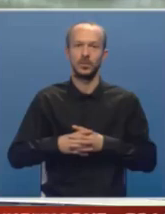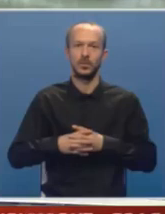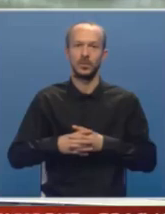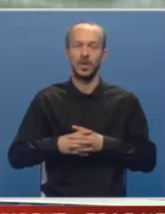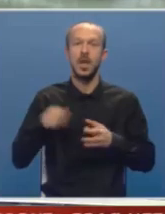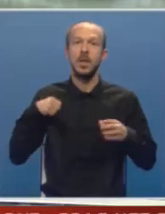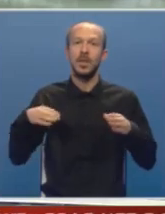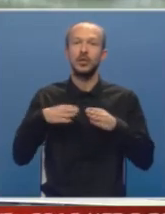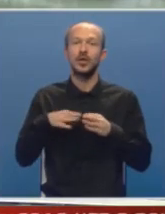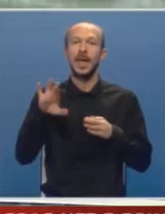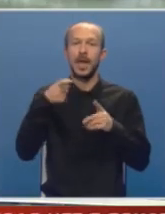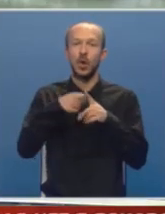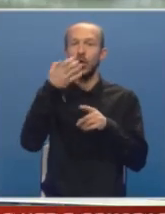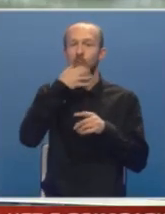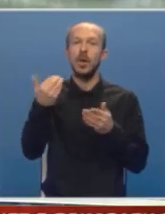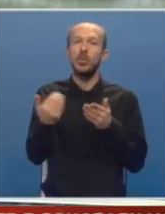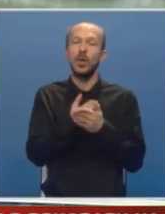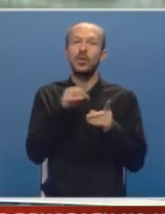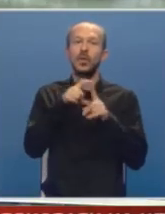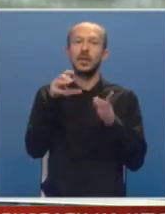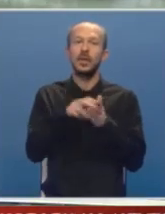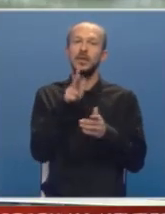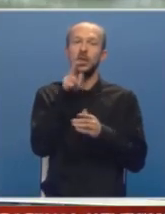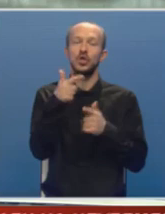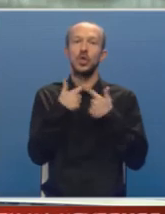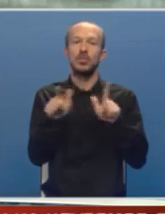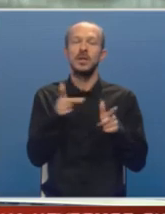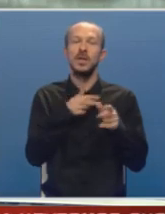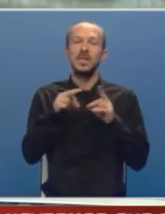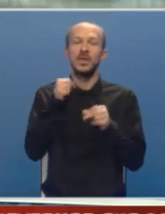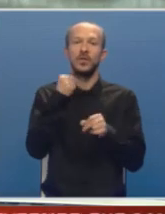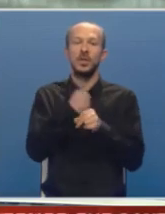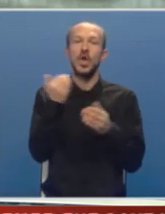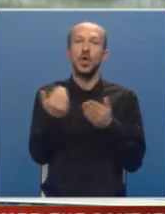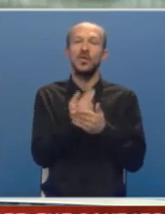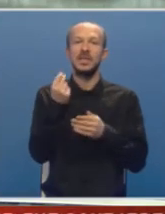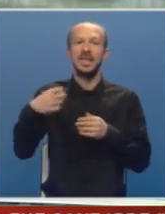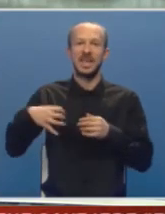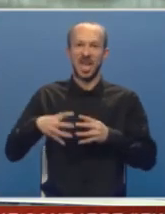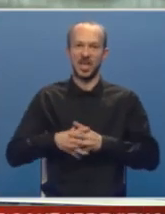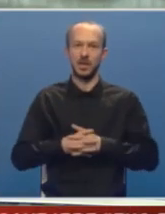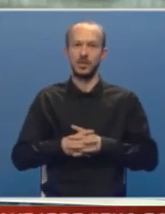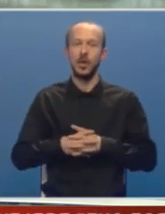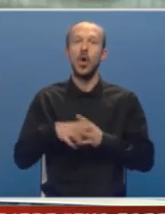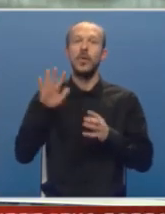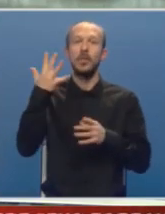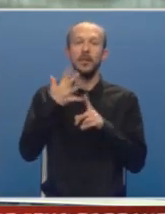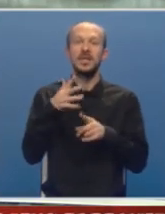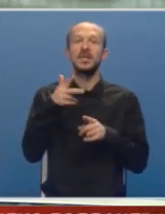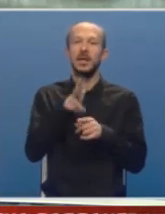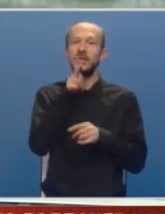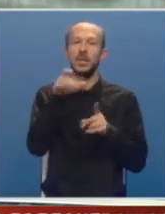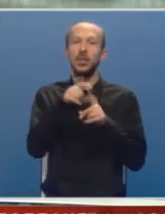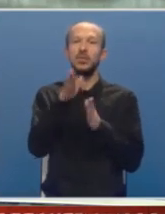Banja Lučke ekotoplane ponovo su od grade zatražile odobrenje za formiranje nove cijene grijanja. Ovo je peti takav